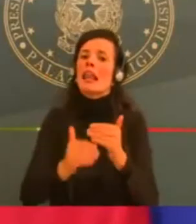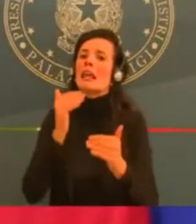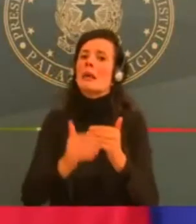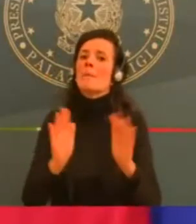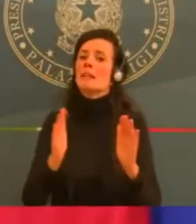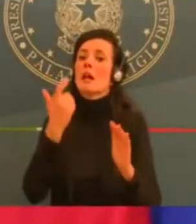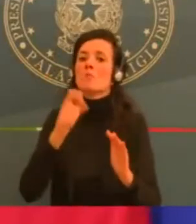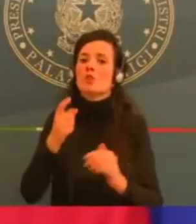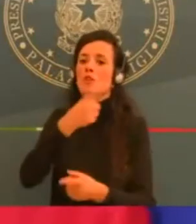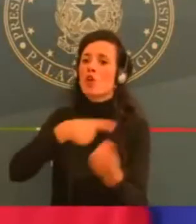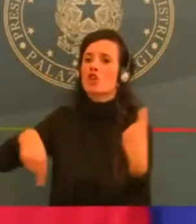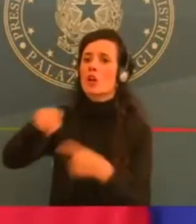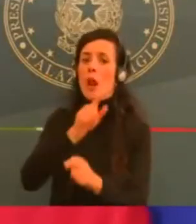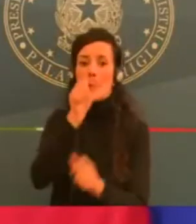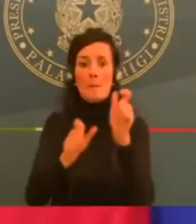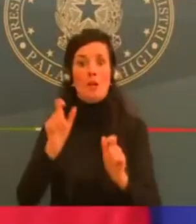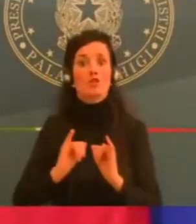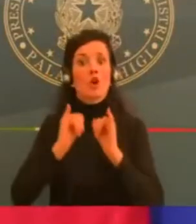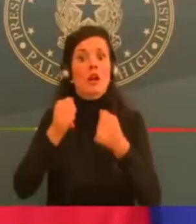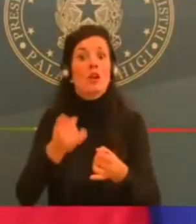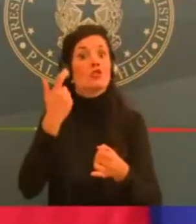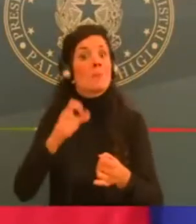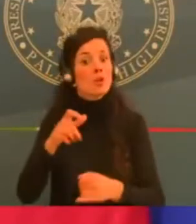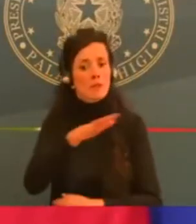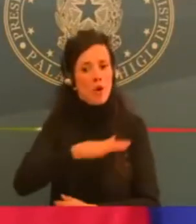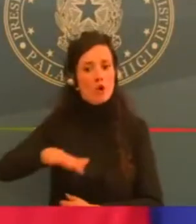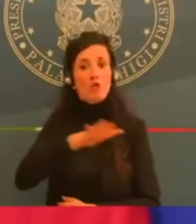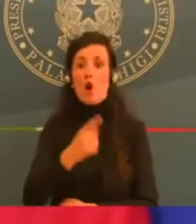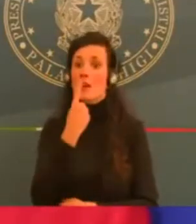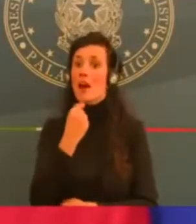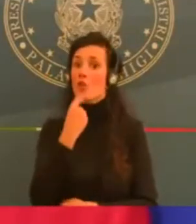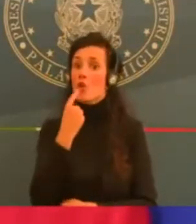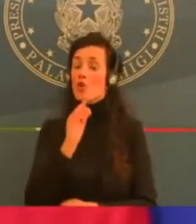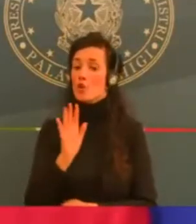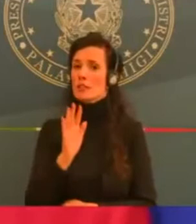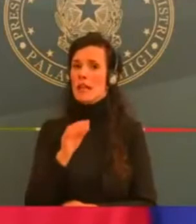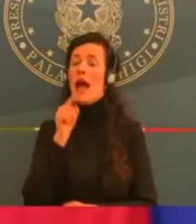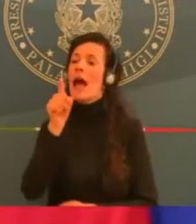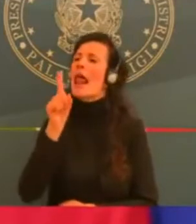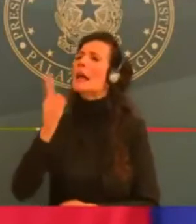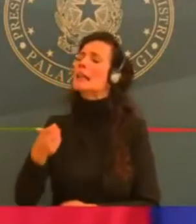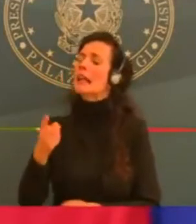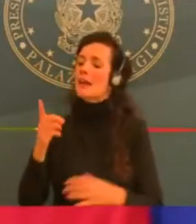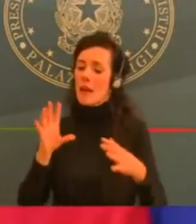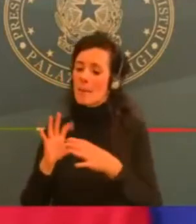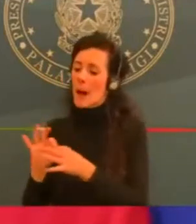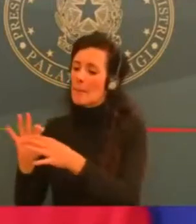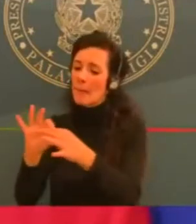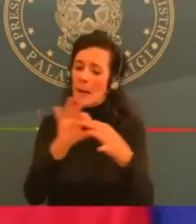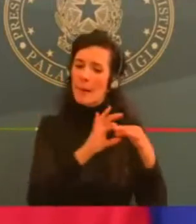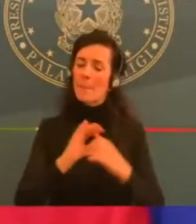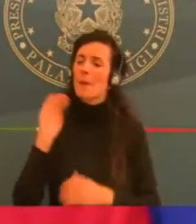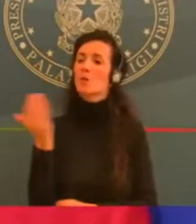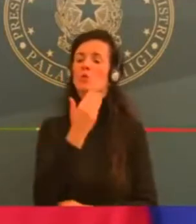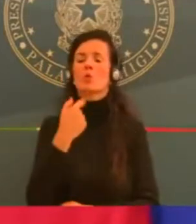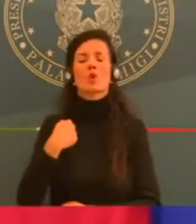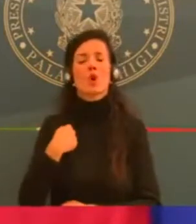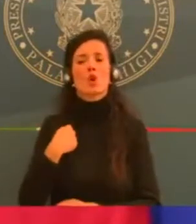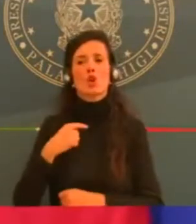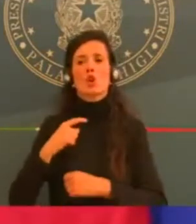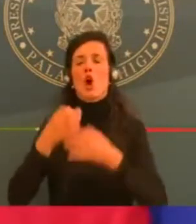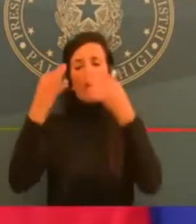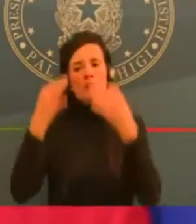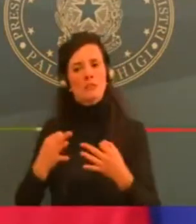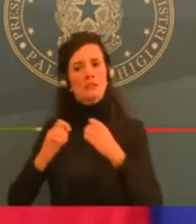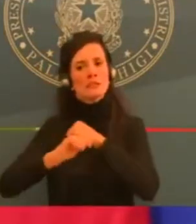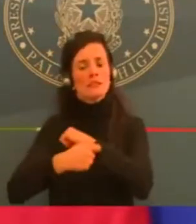inasprimento dell'area rossa, quindi a quel punto lì stiamo prevedendo veramente forti limiti alla circolazione.